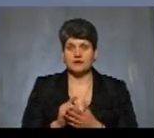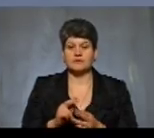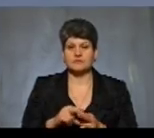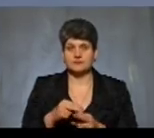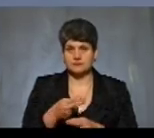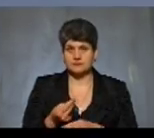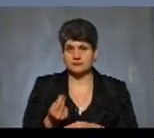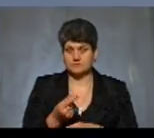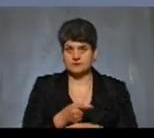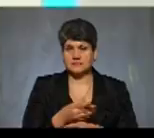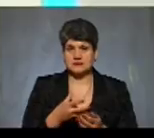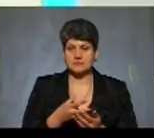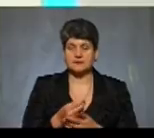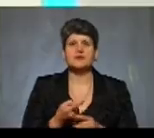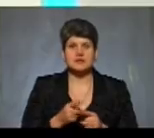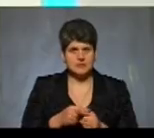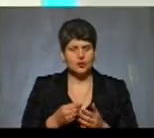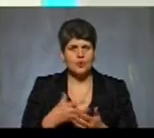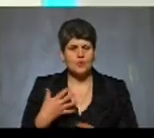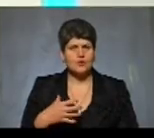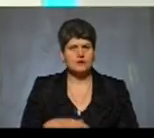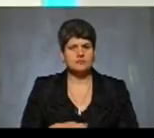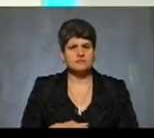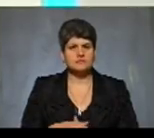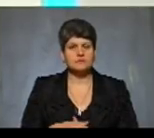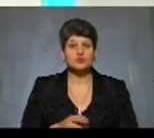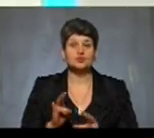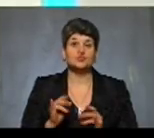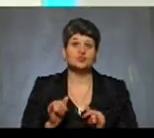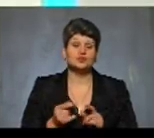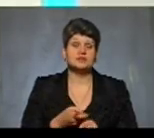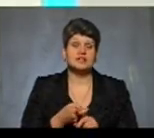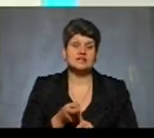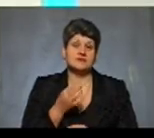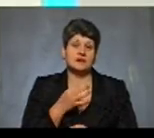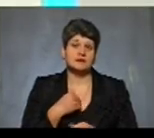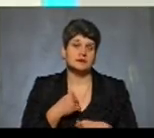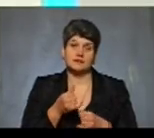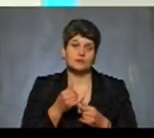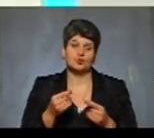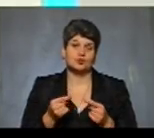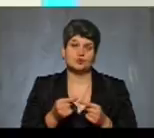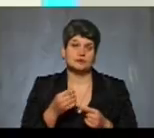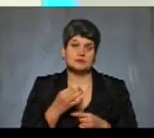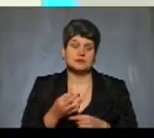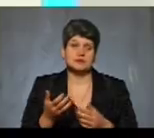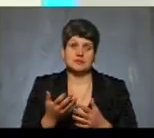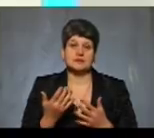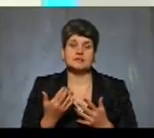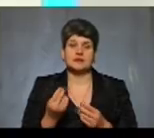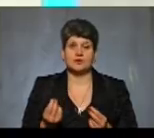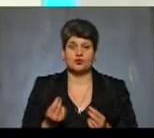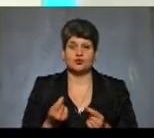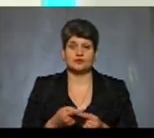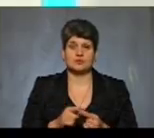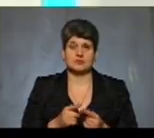Однозначно. Це дорого? Споживач. Ну, в залежності від лікарського засобу, я так не можу сказати, скільки коштує. Це